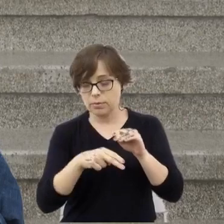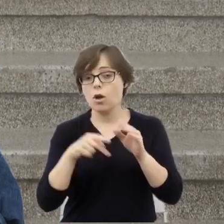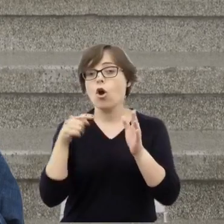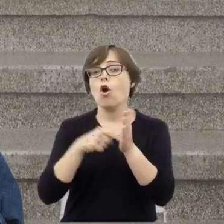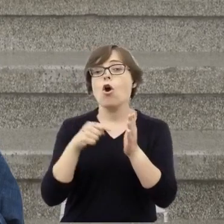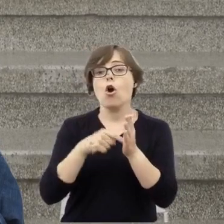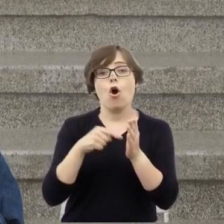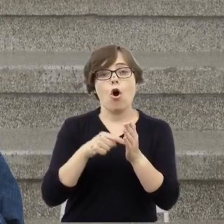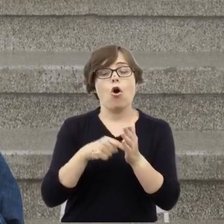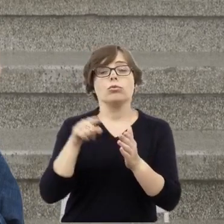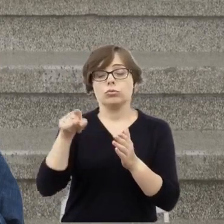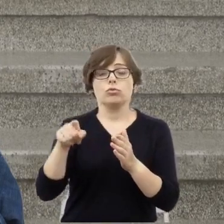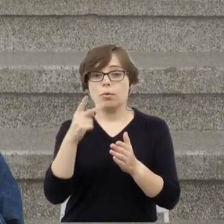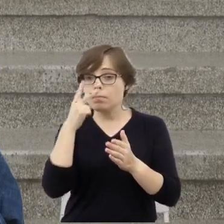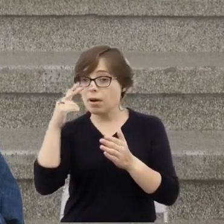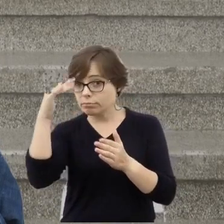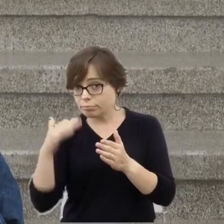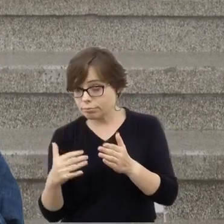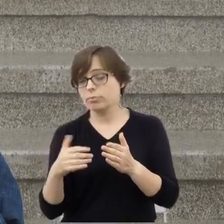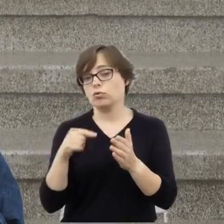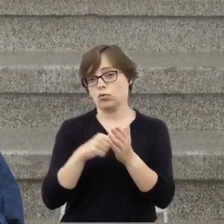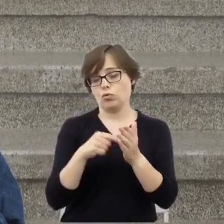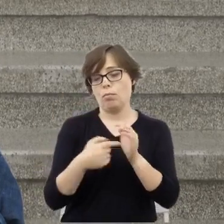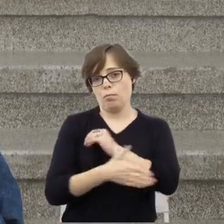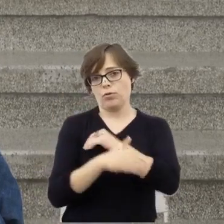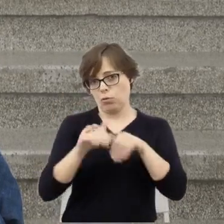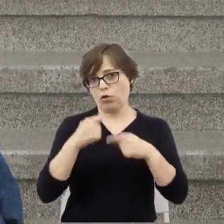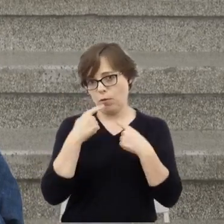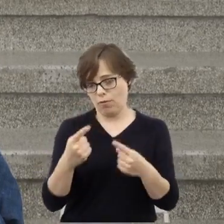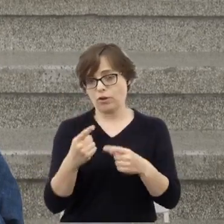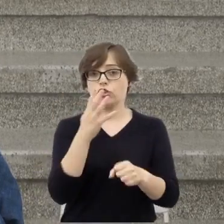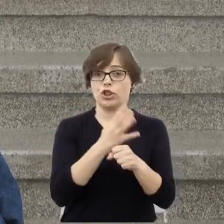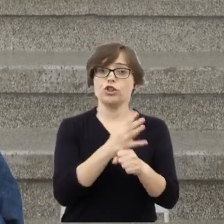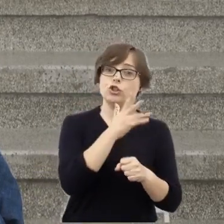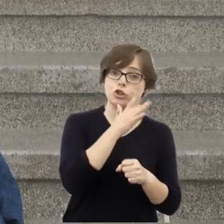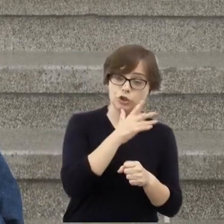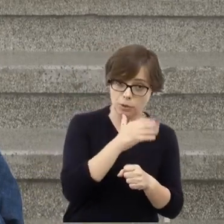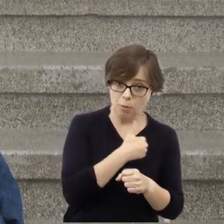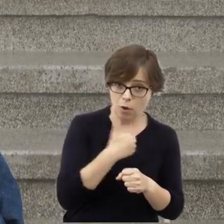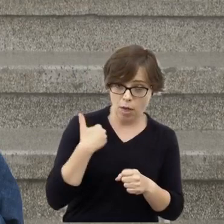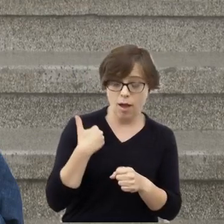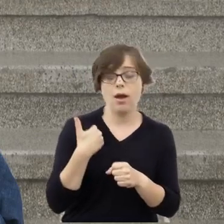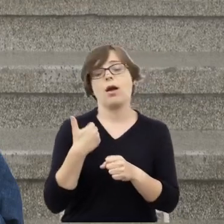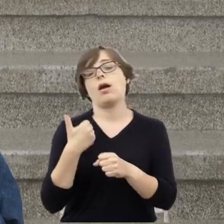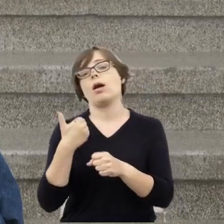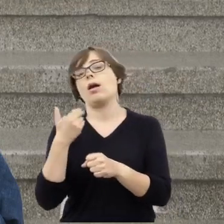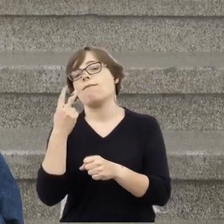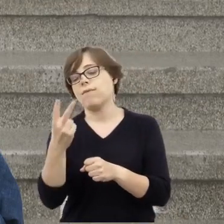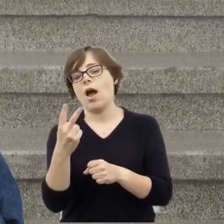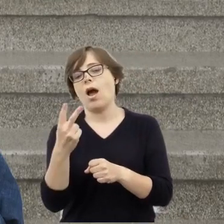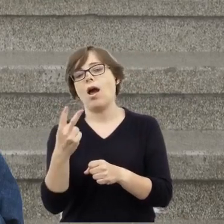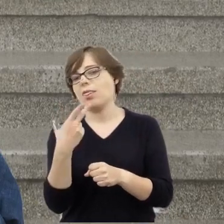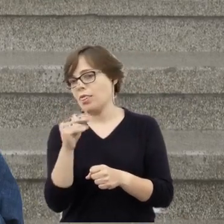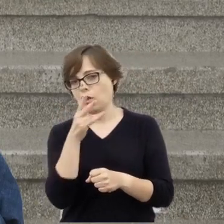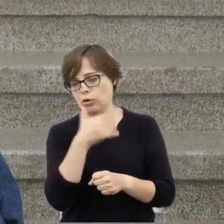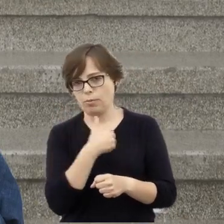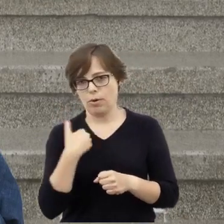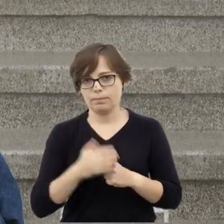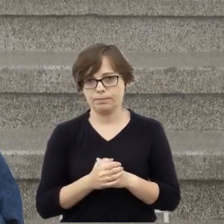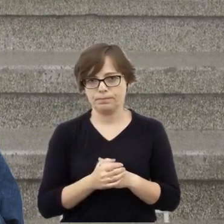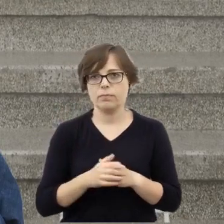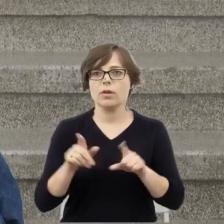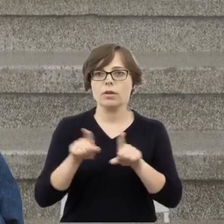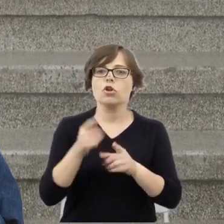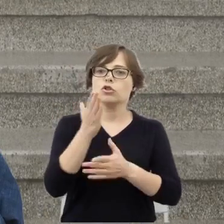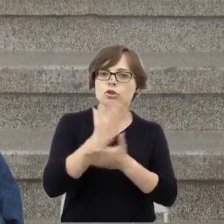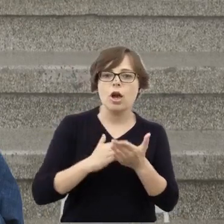Część zwłok, które tutaj liczymy, to były ofiary akcji pociągowej, która